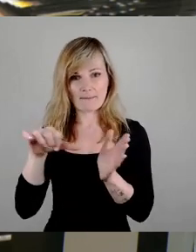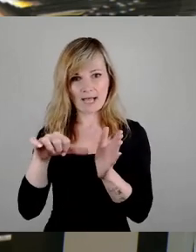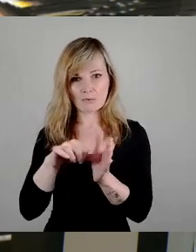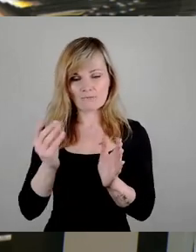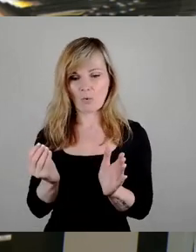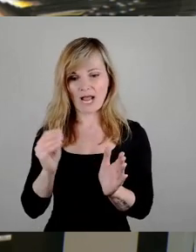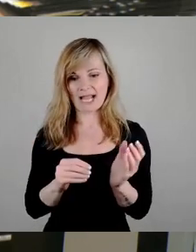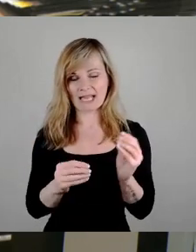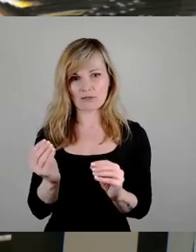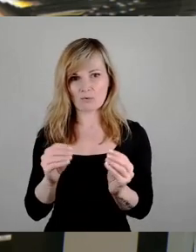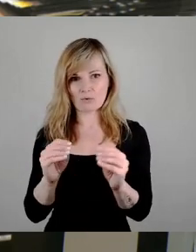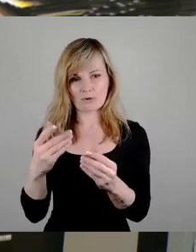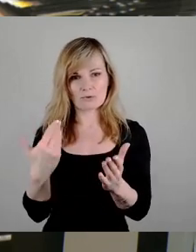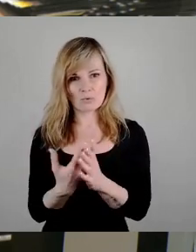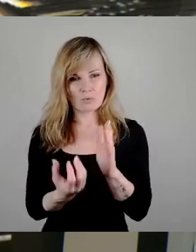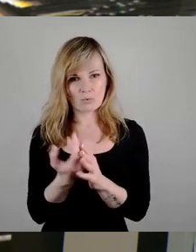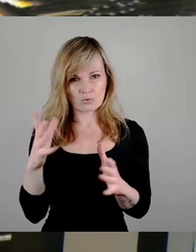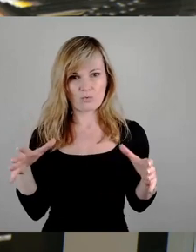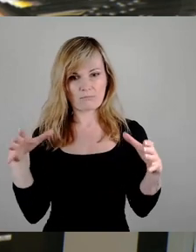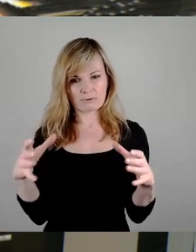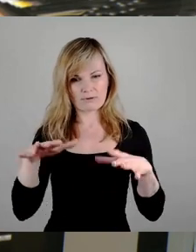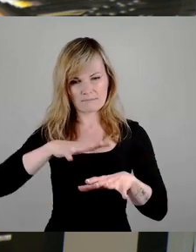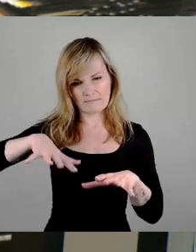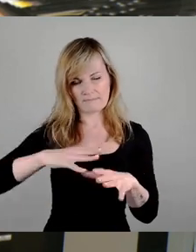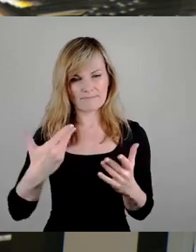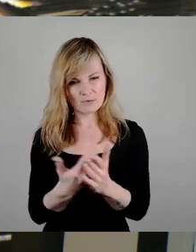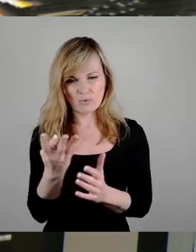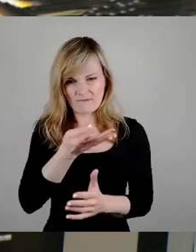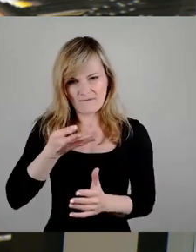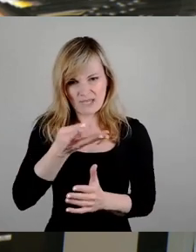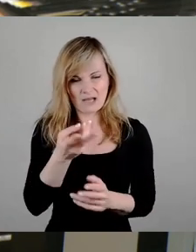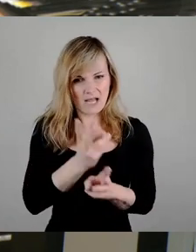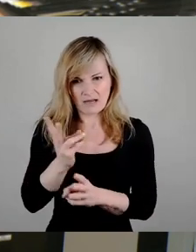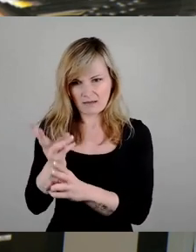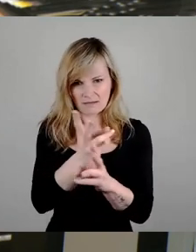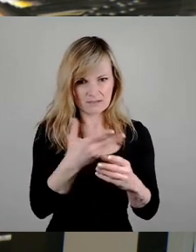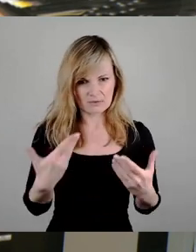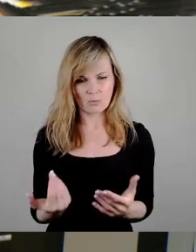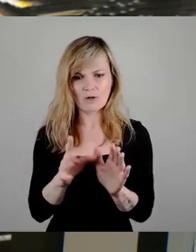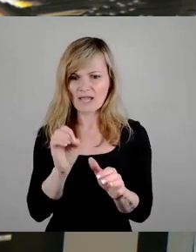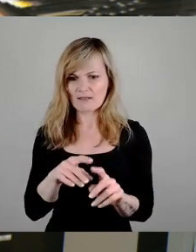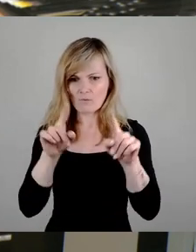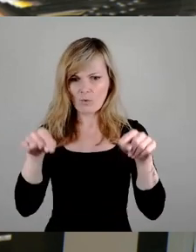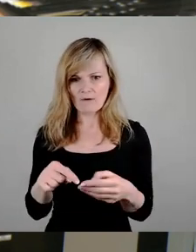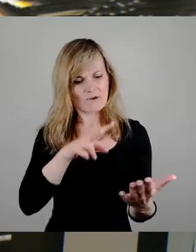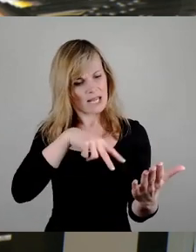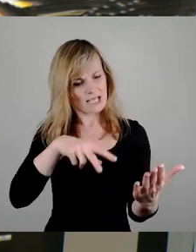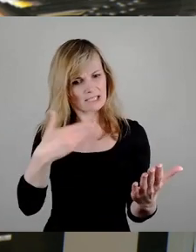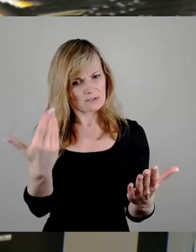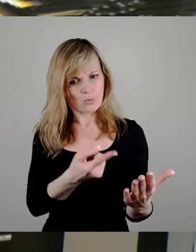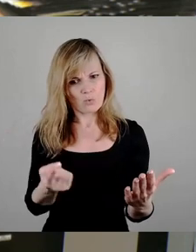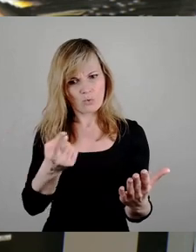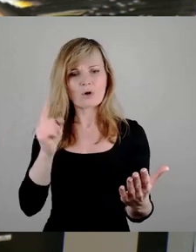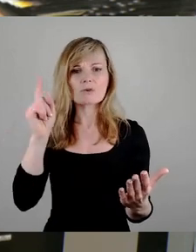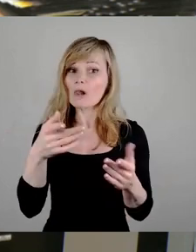Kulturspange, so wie sie ist, zu erhalten. Das sind die vier großen Dinge, so wie ich den Entwurf lese und ich glaube, das ist gut und uns geht es hier